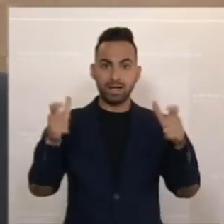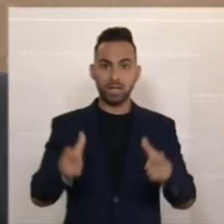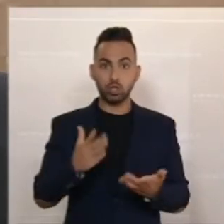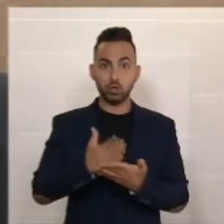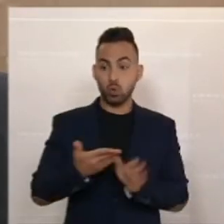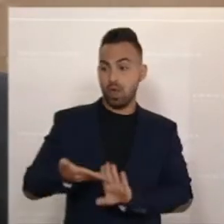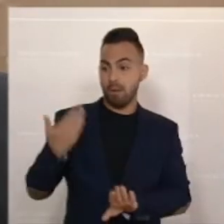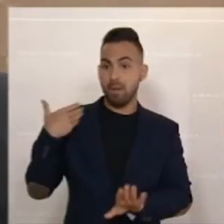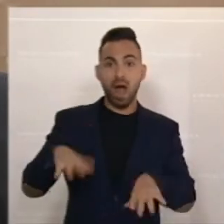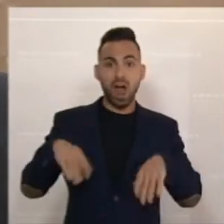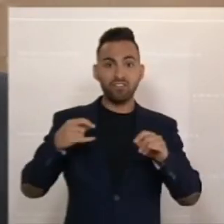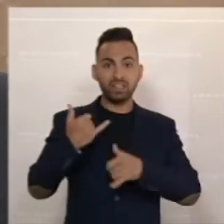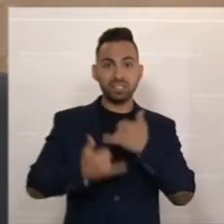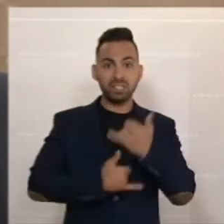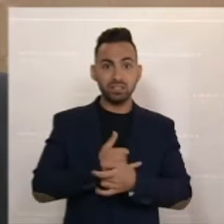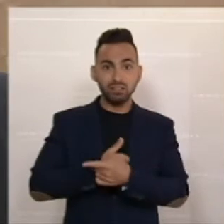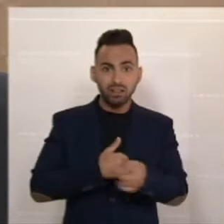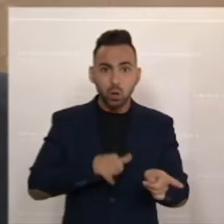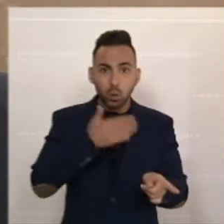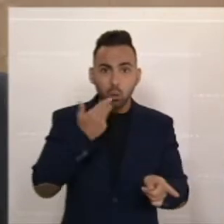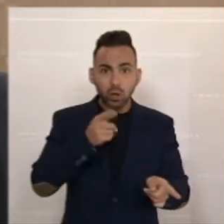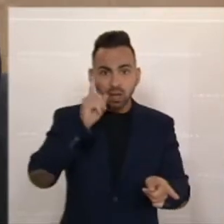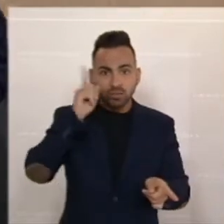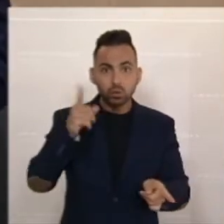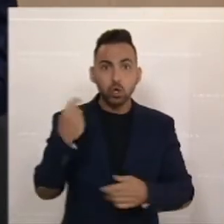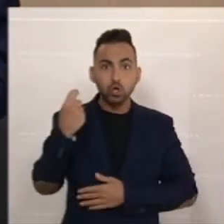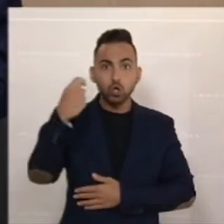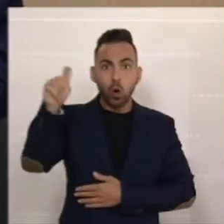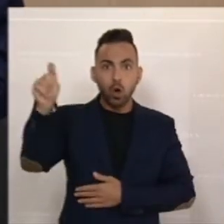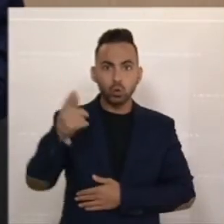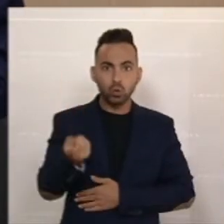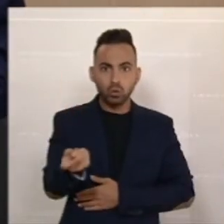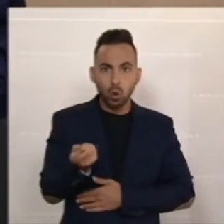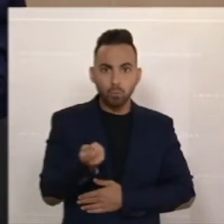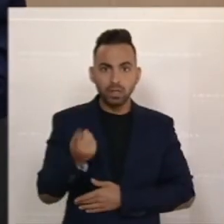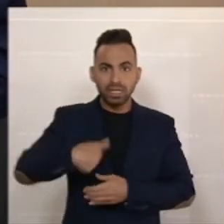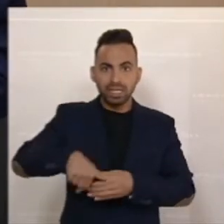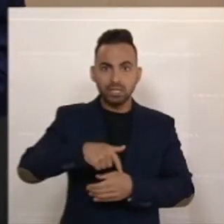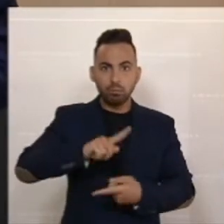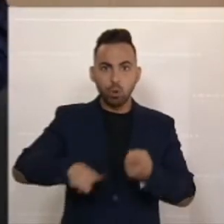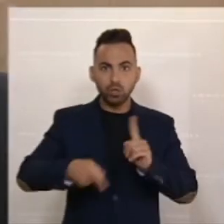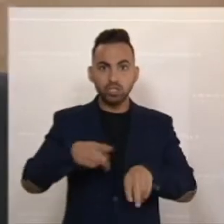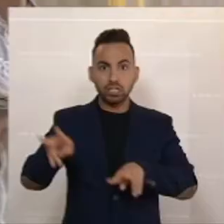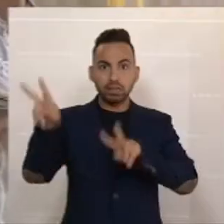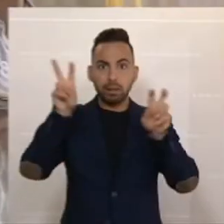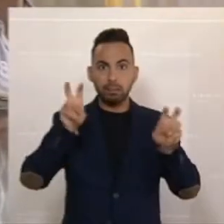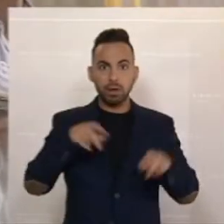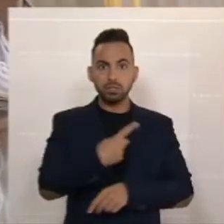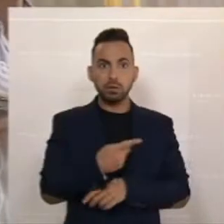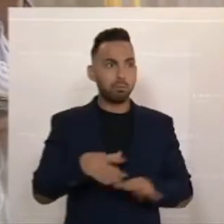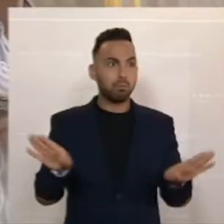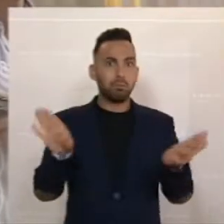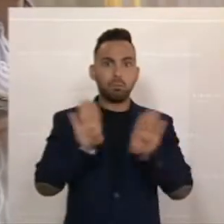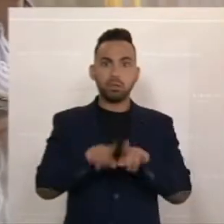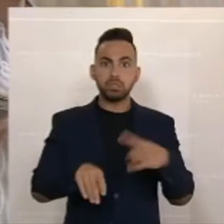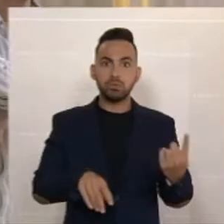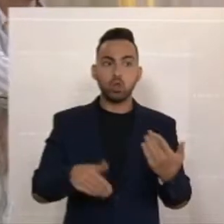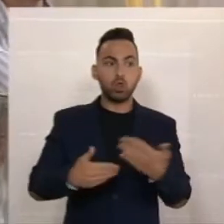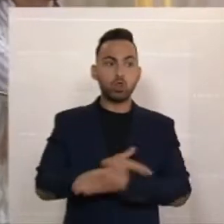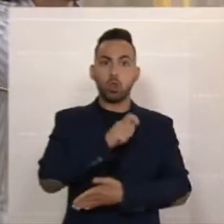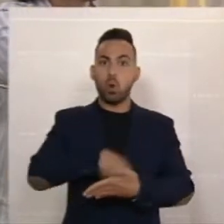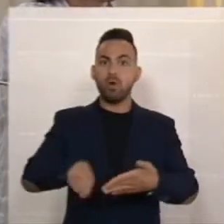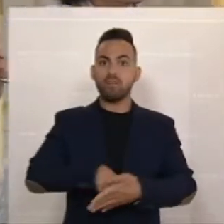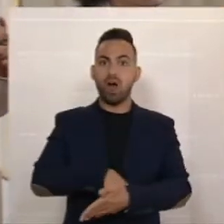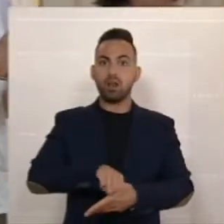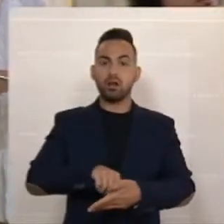Jahres, als Sie noch gar nicht gewusst haben, dass die Teuerung tatsächlich ein großes innerpolitisches Thema wird und Sie für eine Neuwahlpolemik